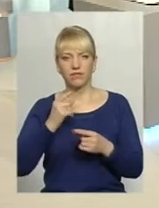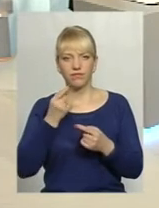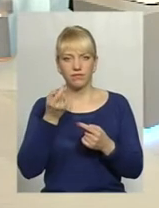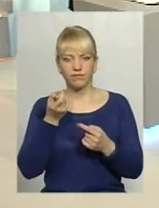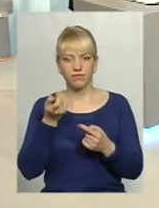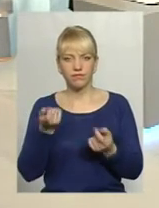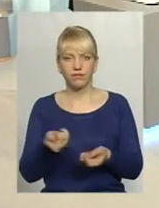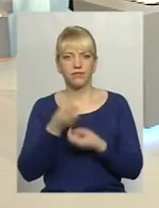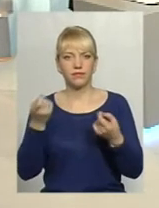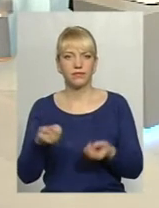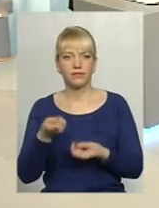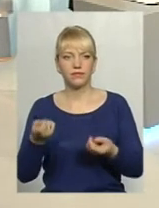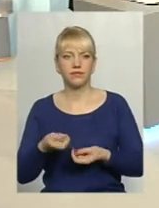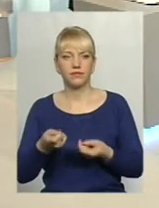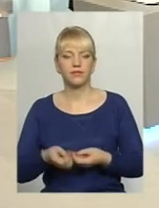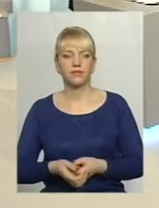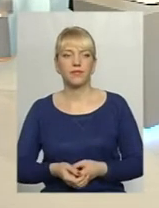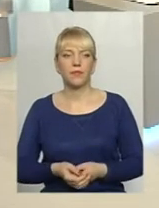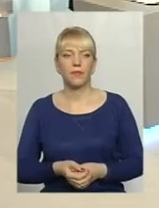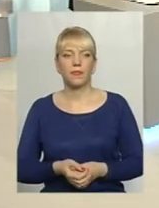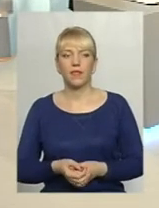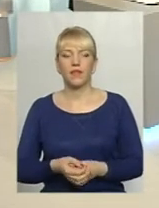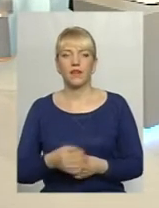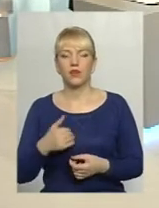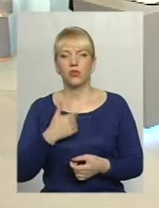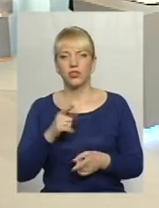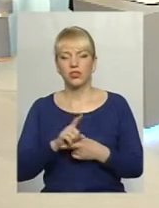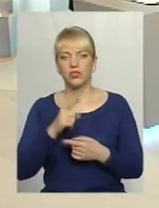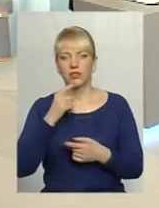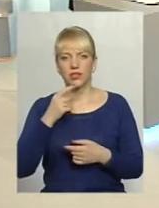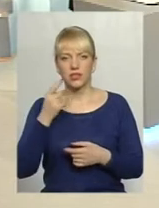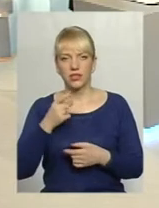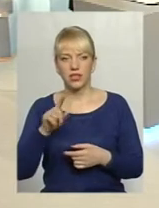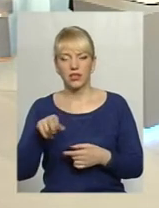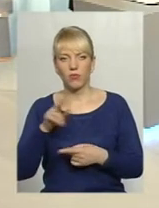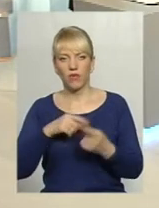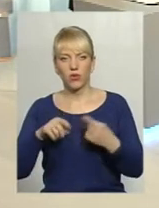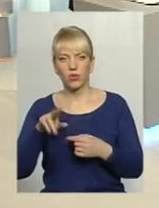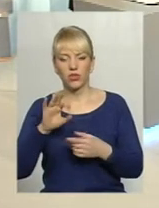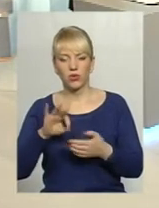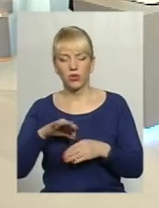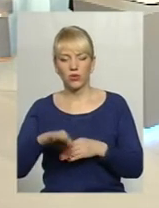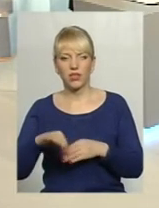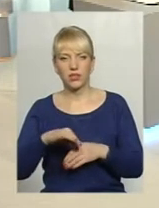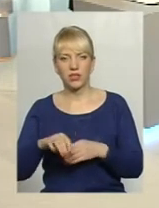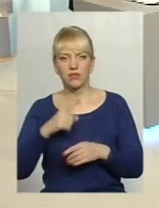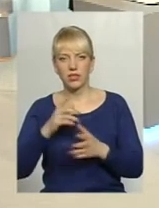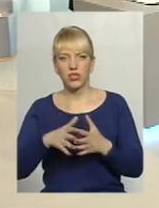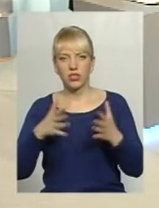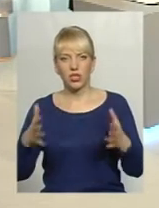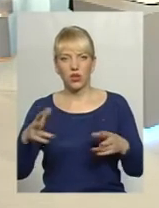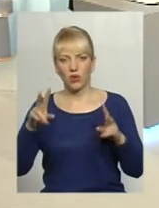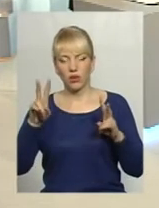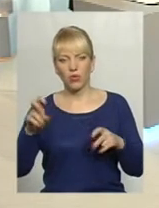бачити. Так, хочеться сказати також, повернутися до насильства, це широке поняття, ми говоримо зараз